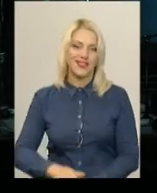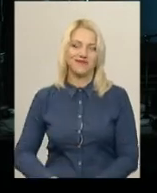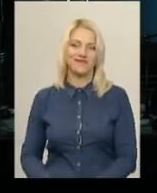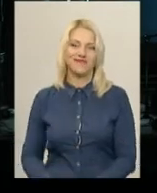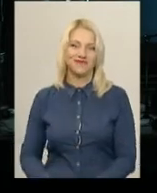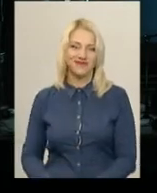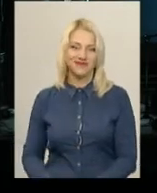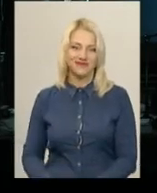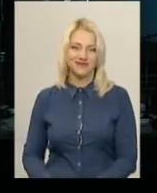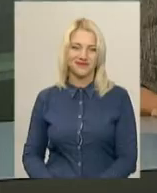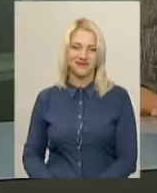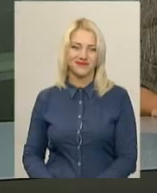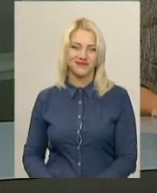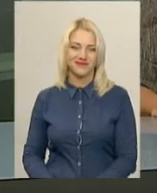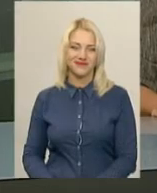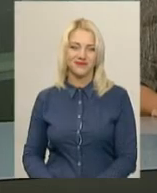новини «Поділля Центр».